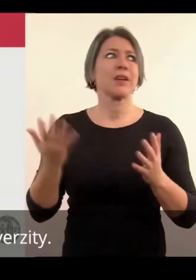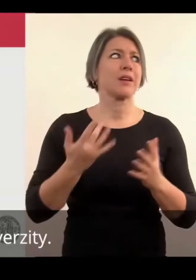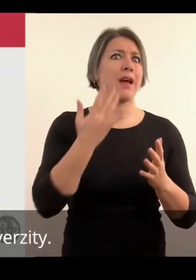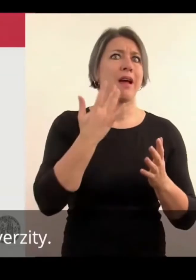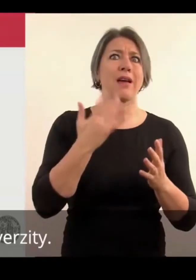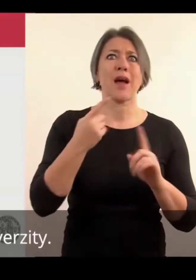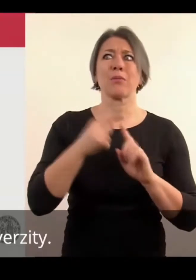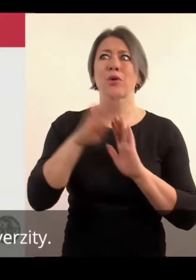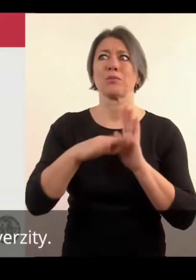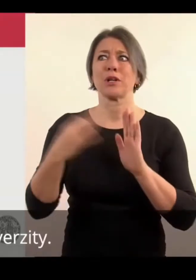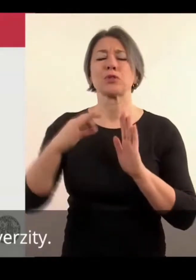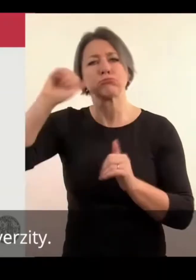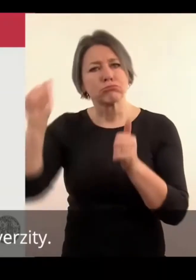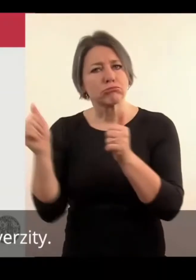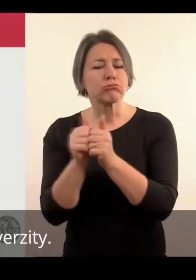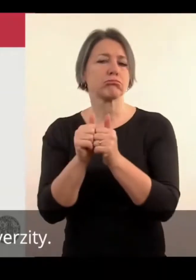ve systému univertu.